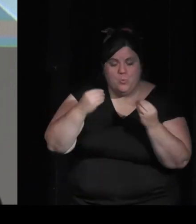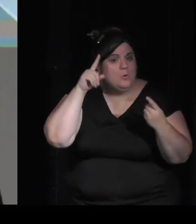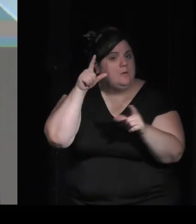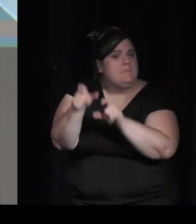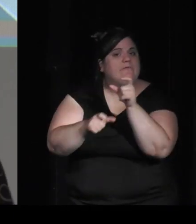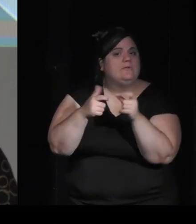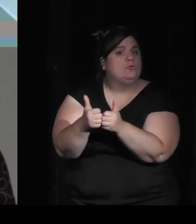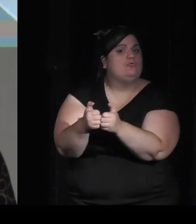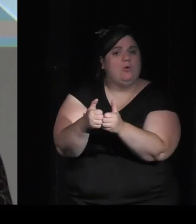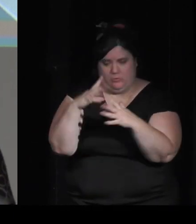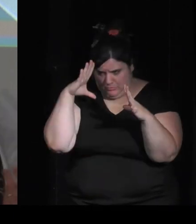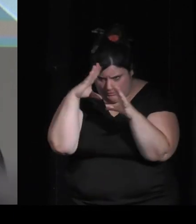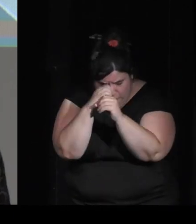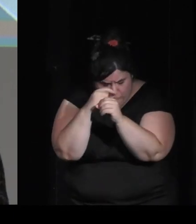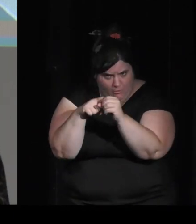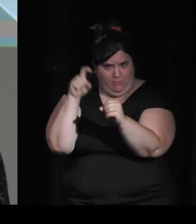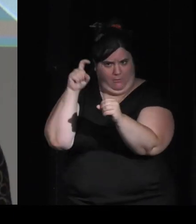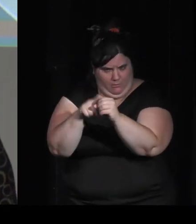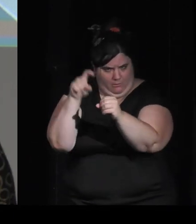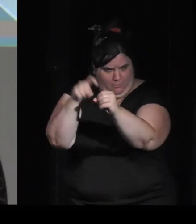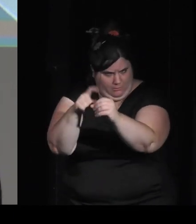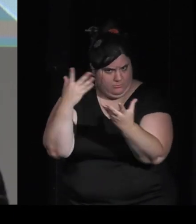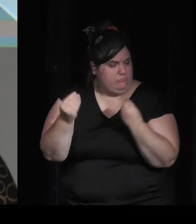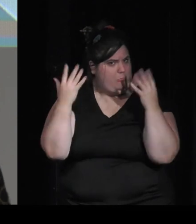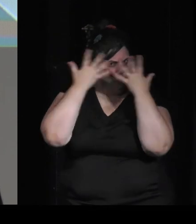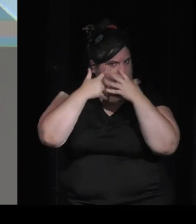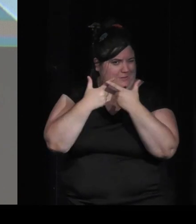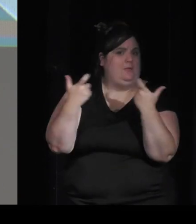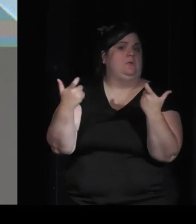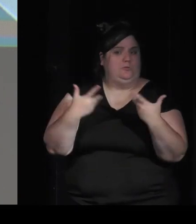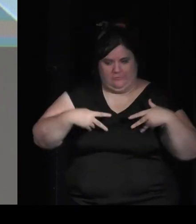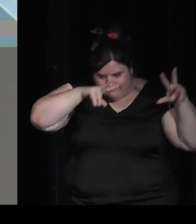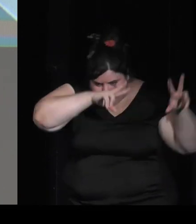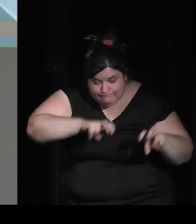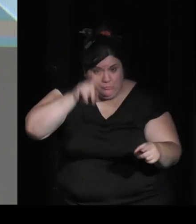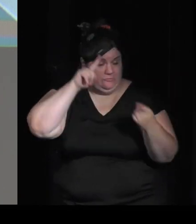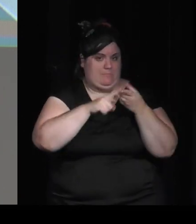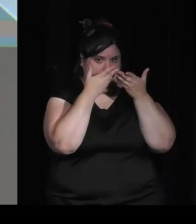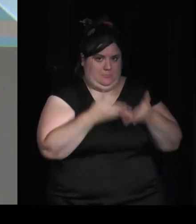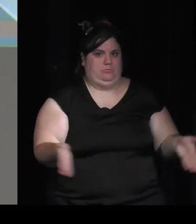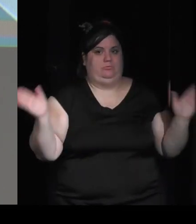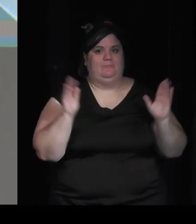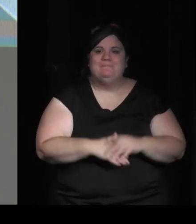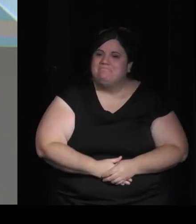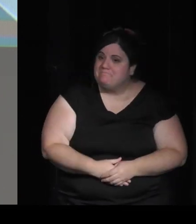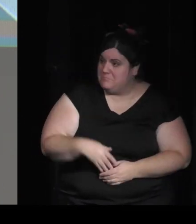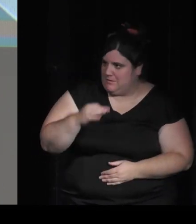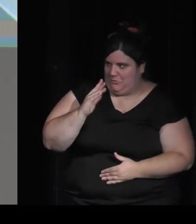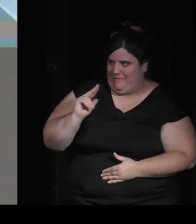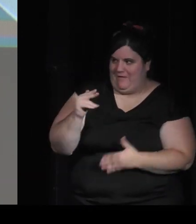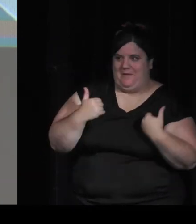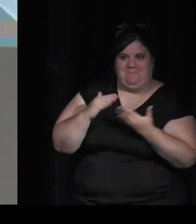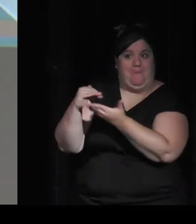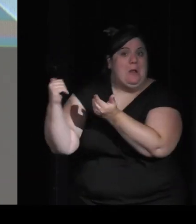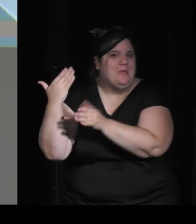et on a également avant de partir sur une conclusion parce que je vais aussi redonner la parole pour les tables de conférences